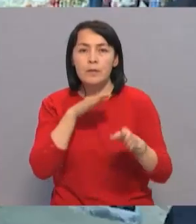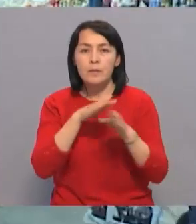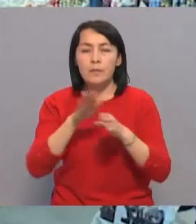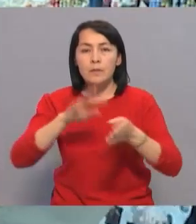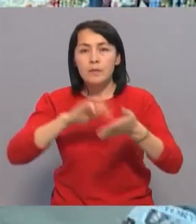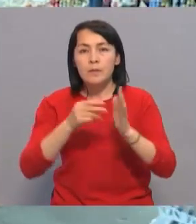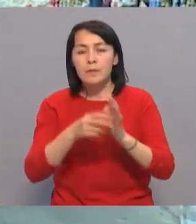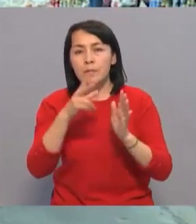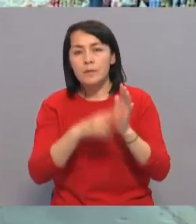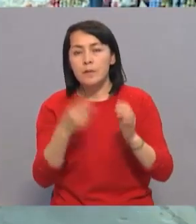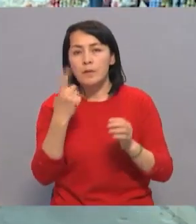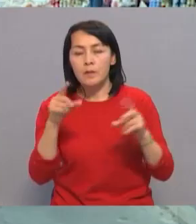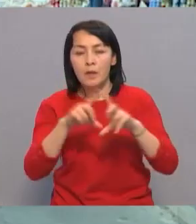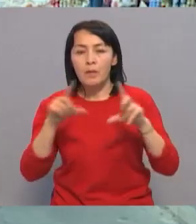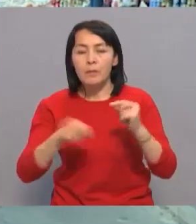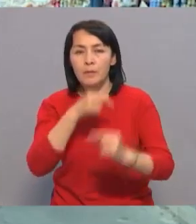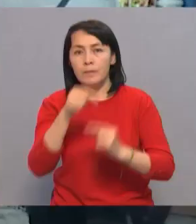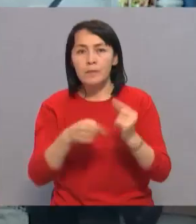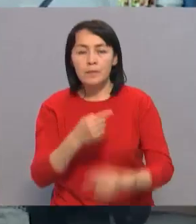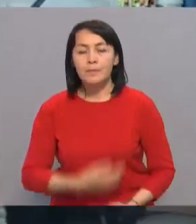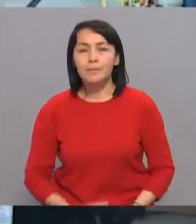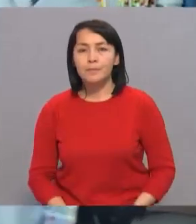проверки 81 объекта бизнеса.